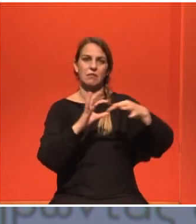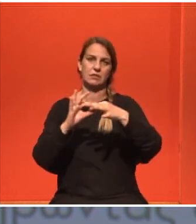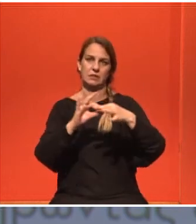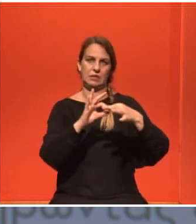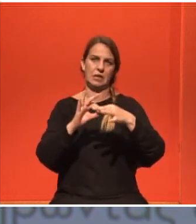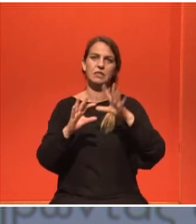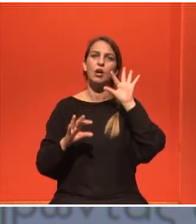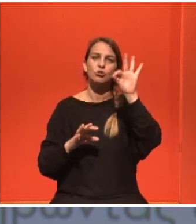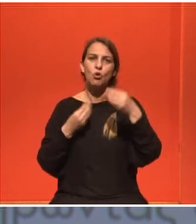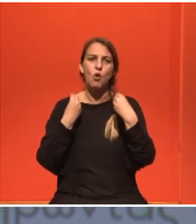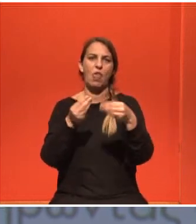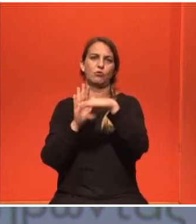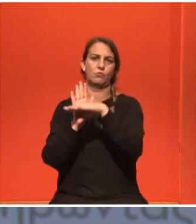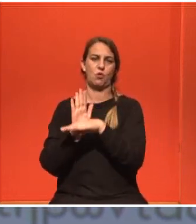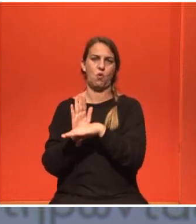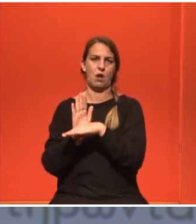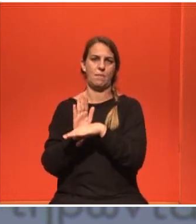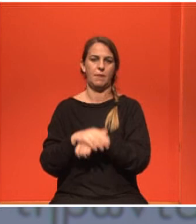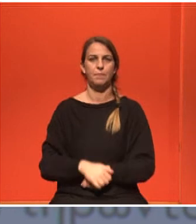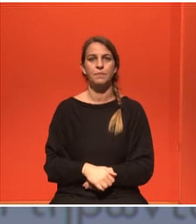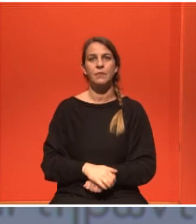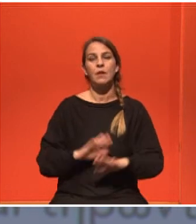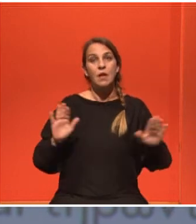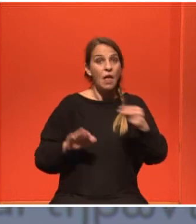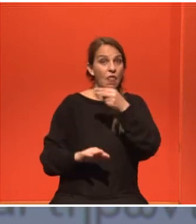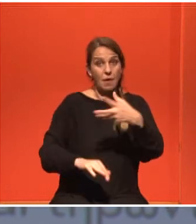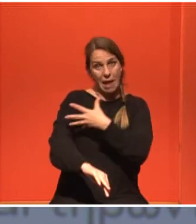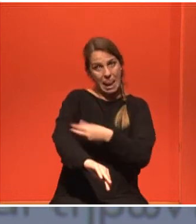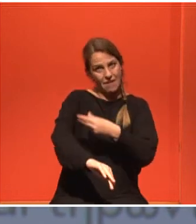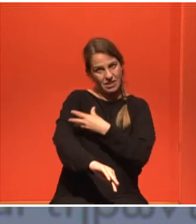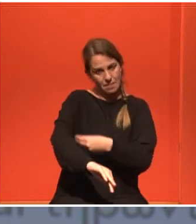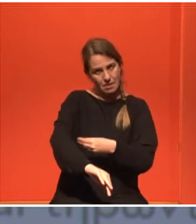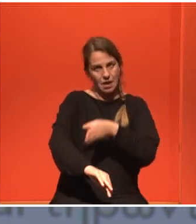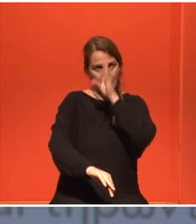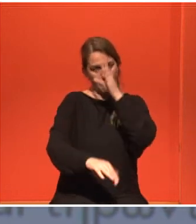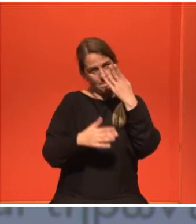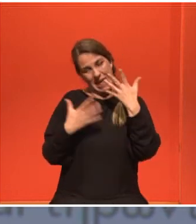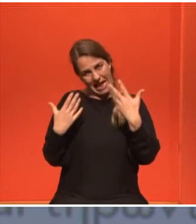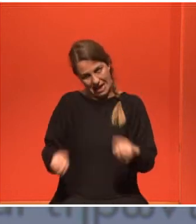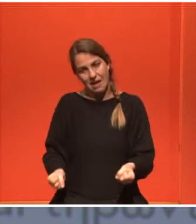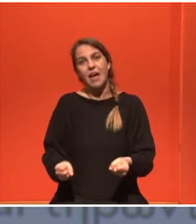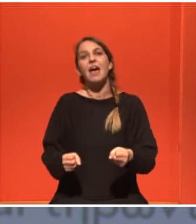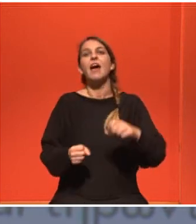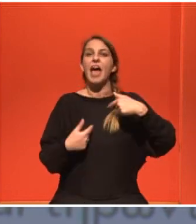για τον κύριο καθηγητή, εκτός από λευχαιμία, τυχαίνει να είμαι και διαβητική τύπου 1.